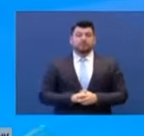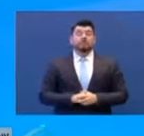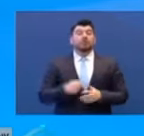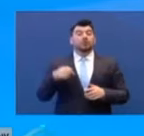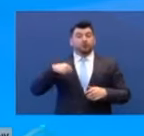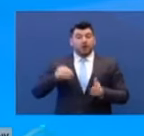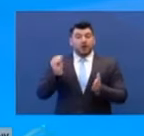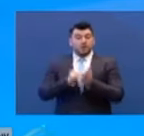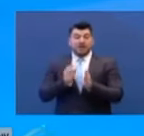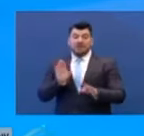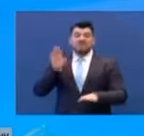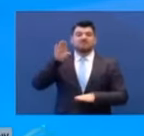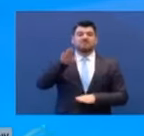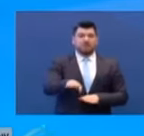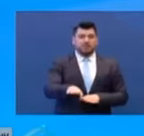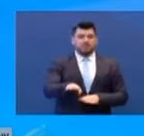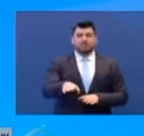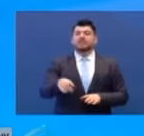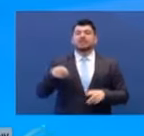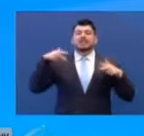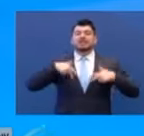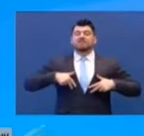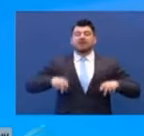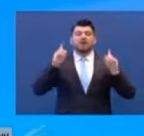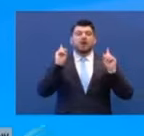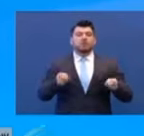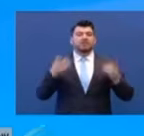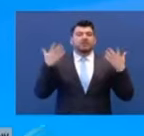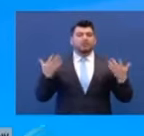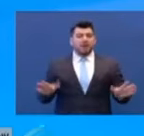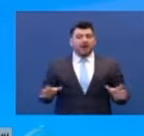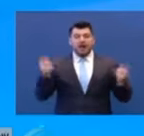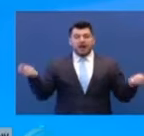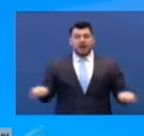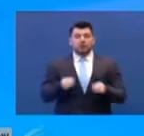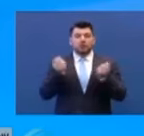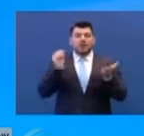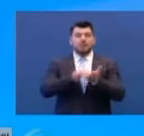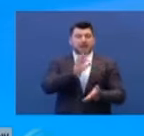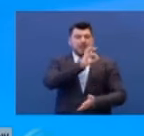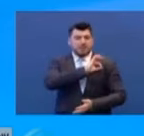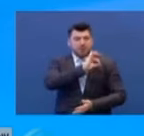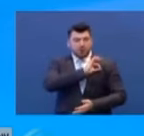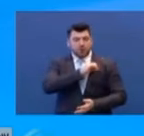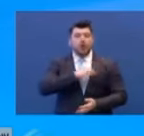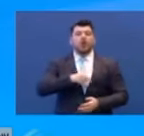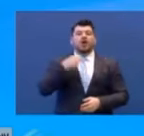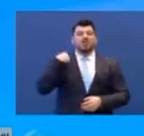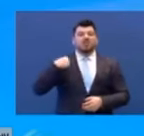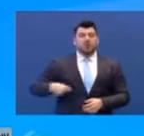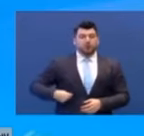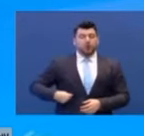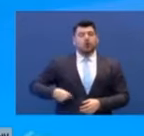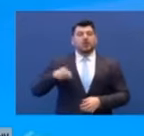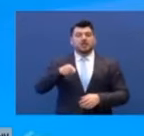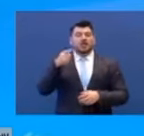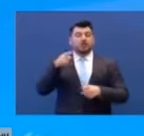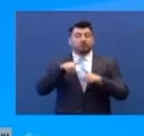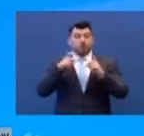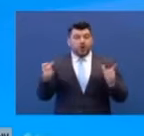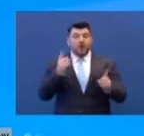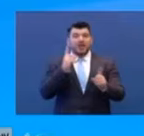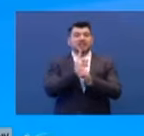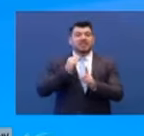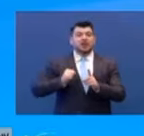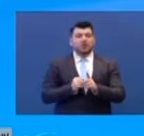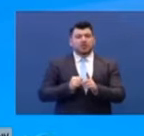ακόμη βήμα. Αποφασίστηκε από την κυβέρνηση η επαναλειτουργία των υπιαγωγείων, δημοτικών και σχολείων ειδικής αγωγής όλων